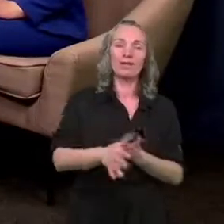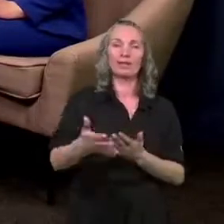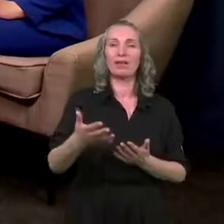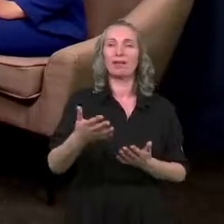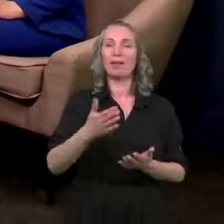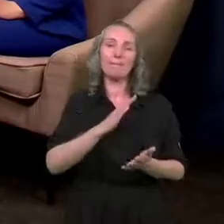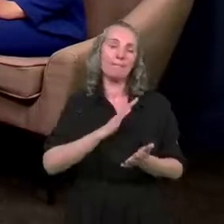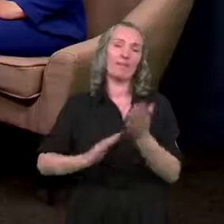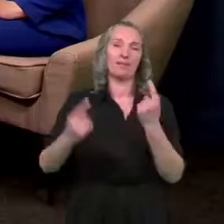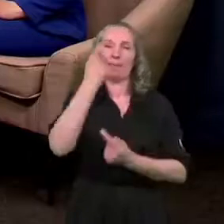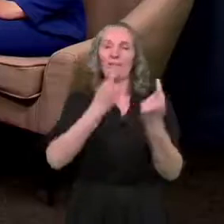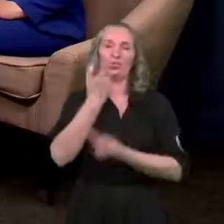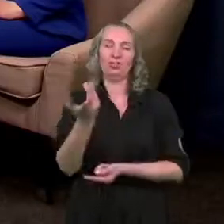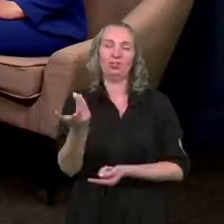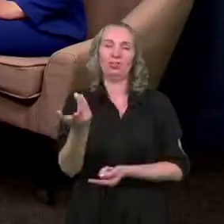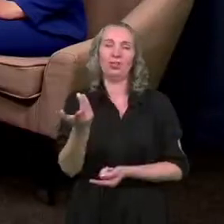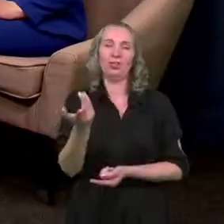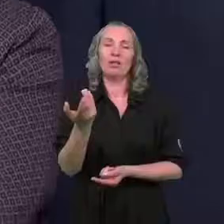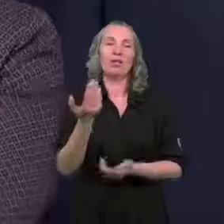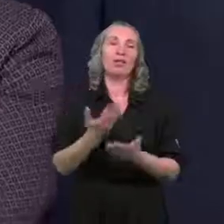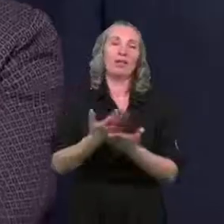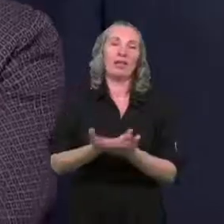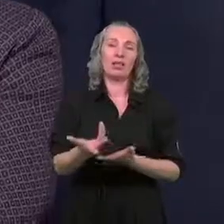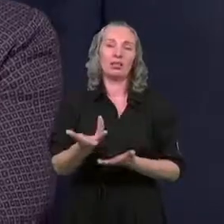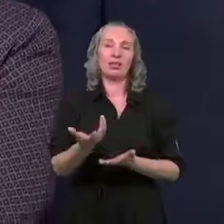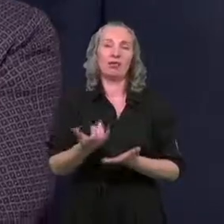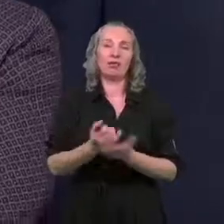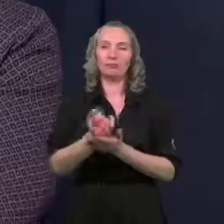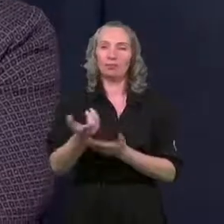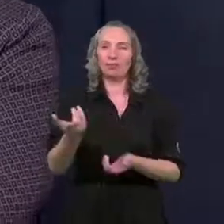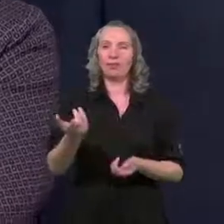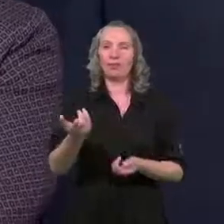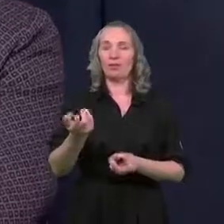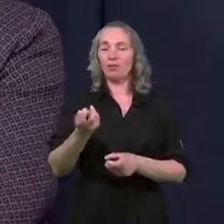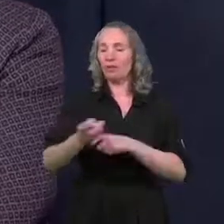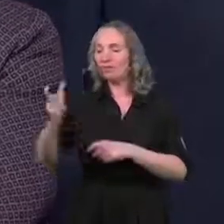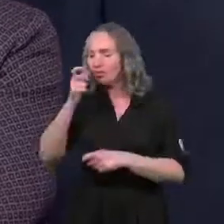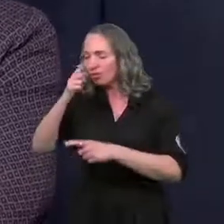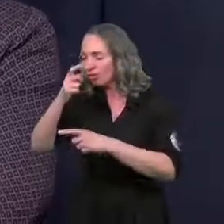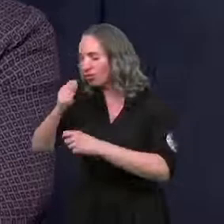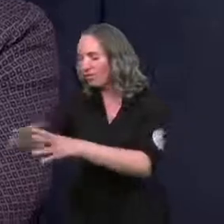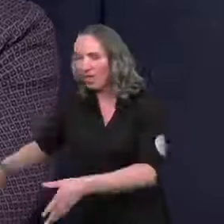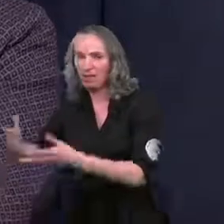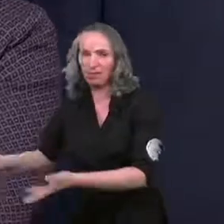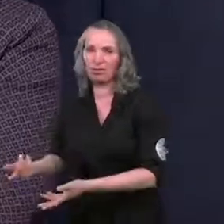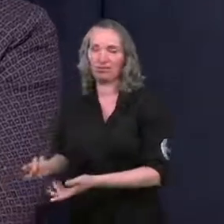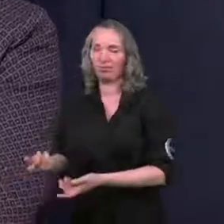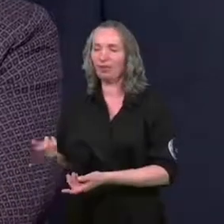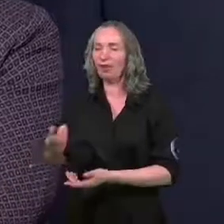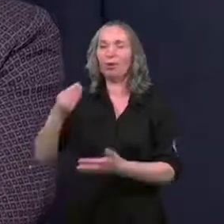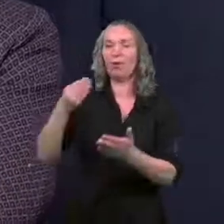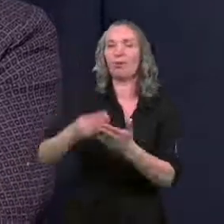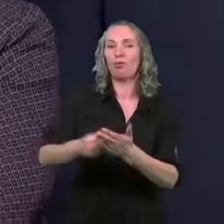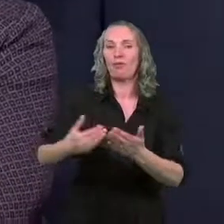bezsensowny, bo czemu służy powiedzmy usuwanie ciągle dzikich wysypisk, kupowanie